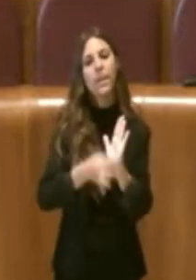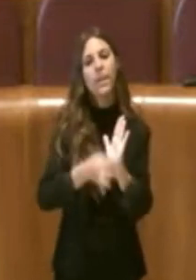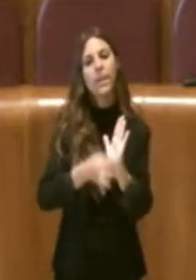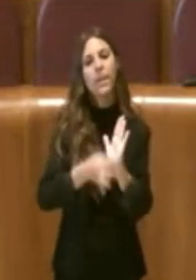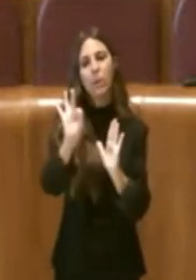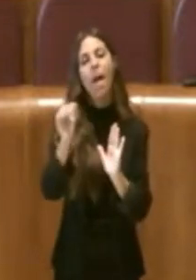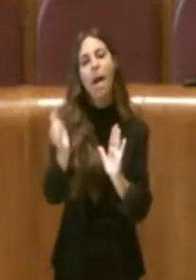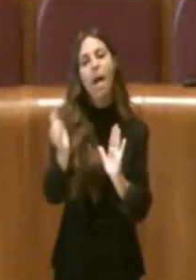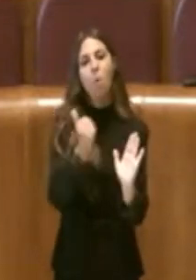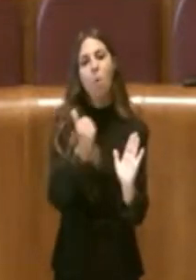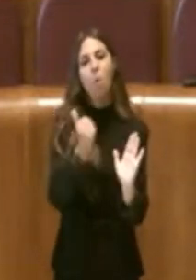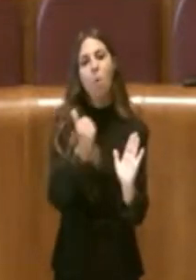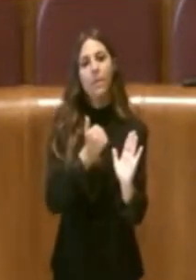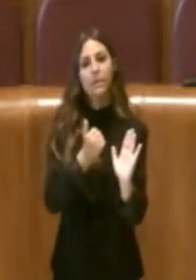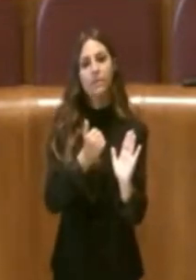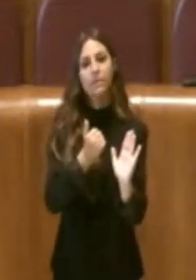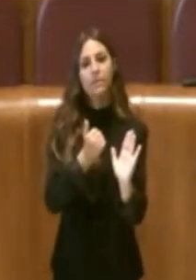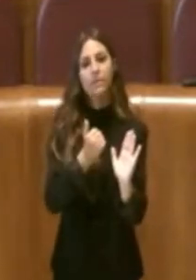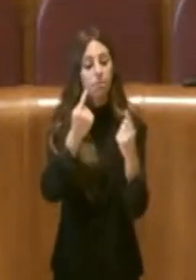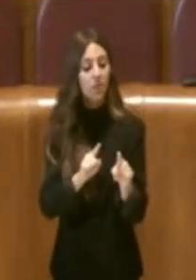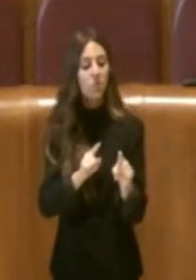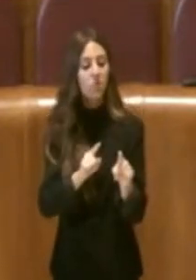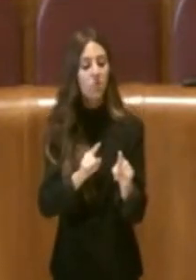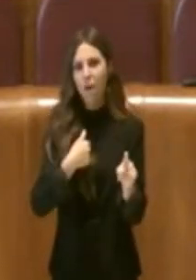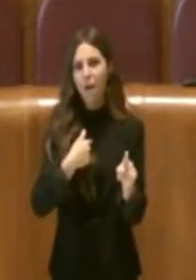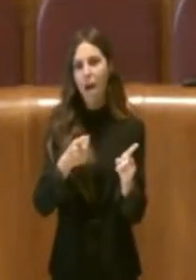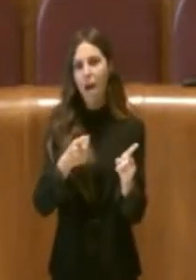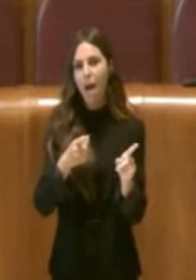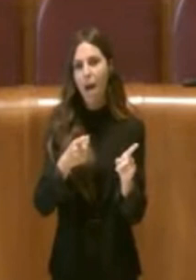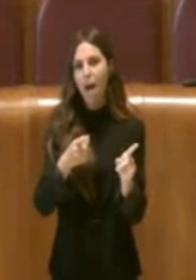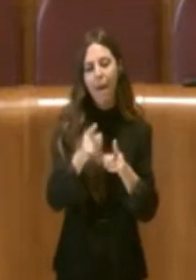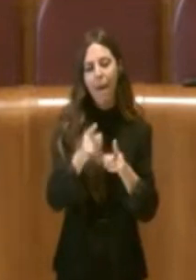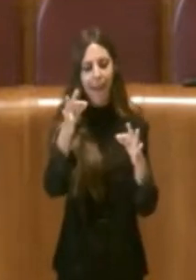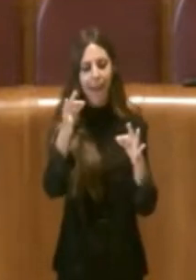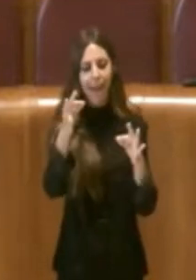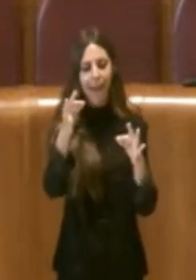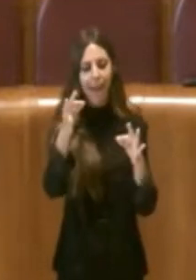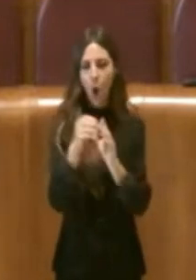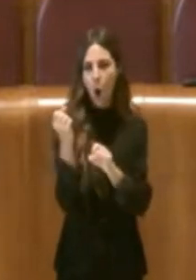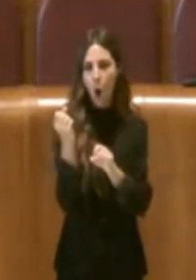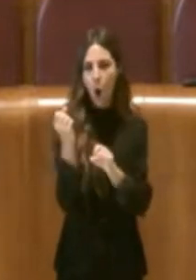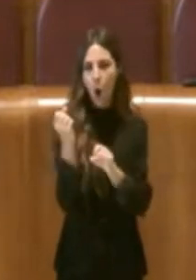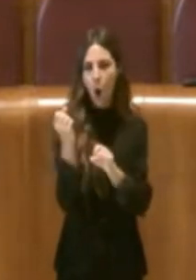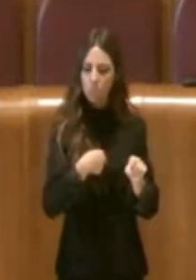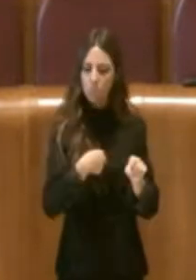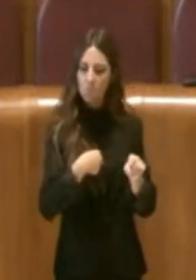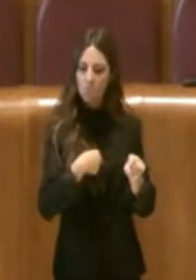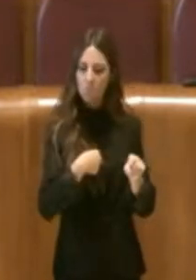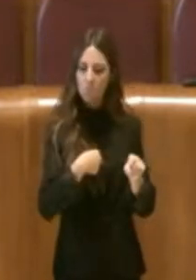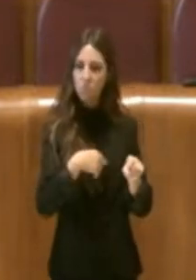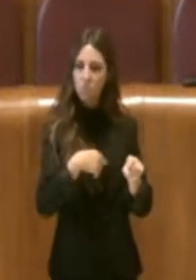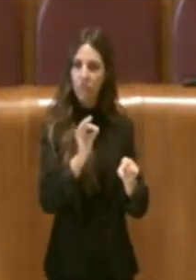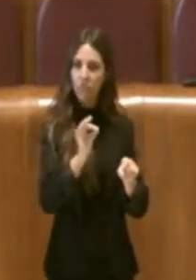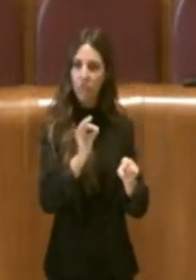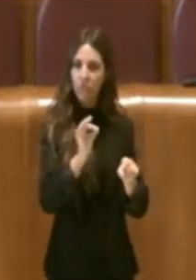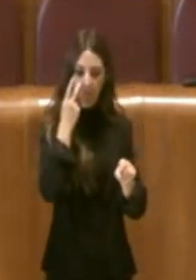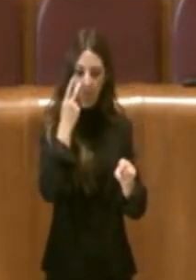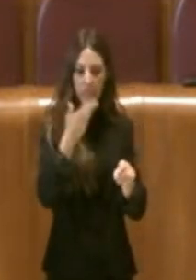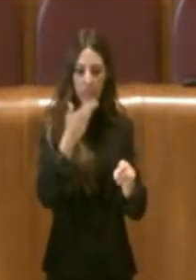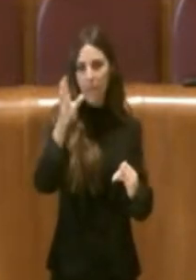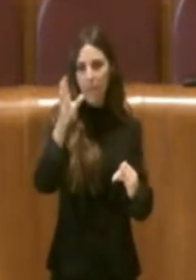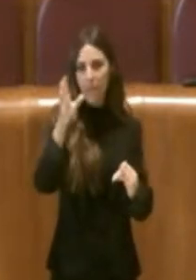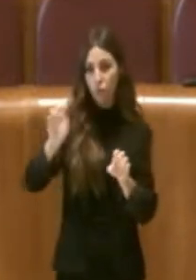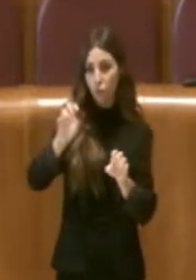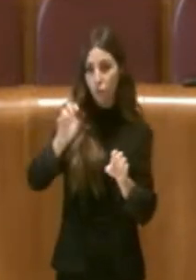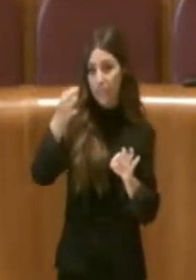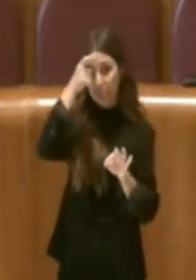autonomia. Questo è già diciamo un perimetro che la nostra carta costituzionale individua per alcune regioni ad esempio a